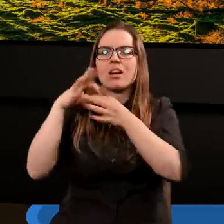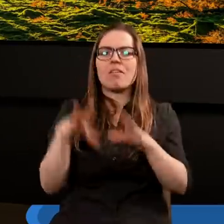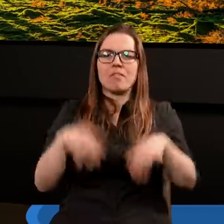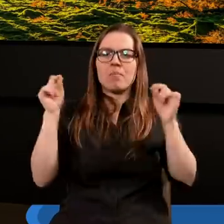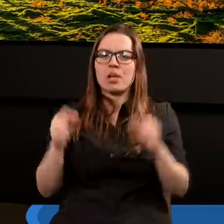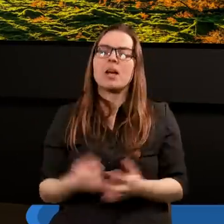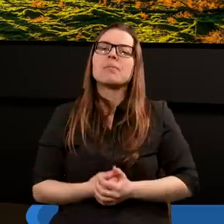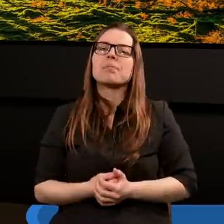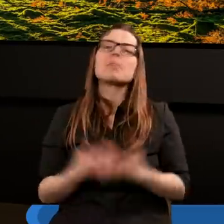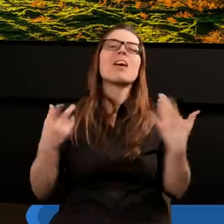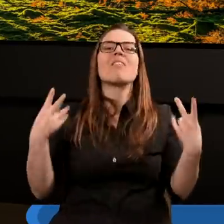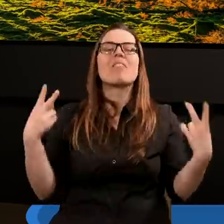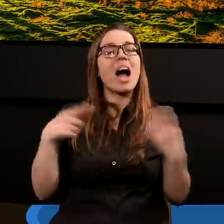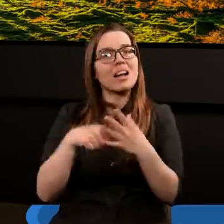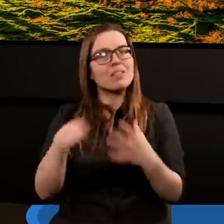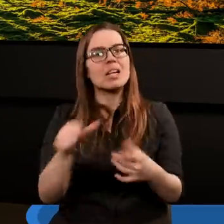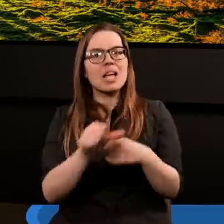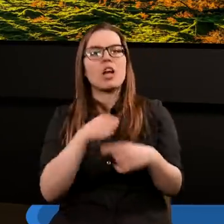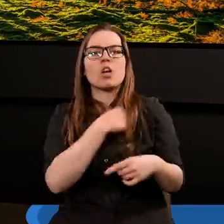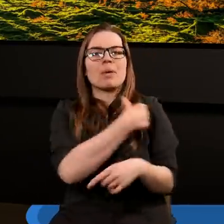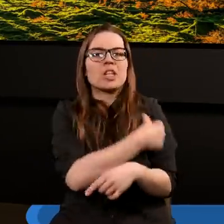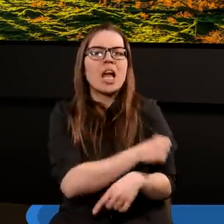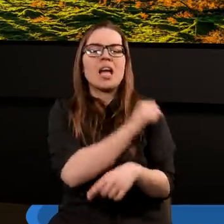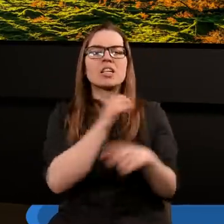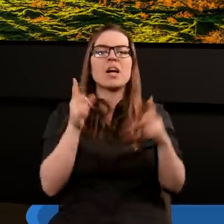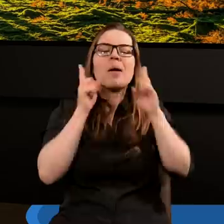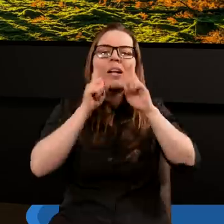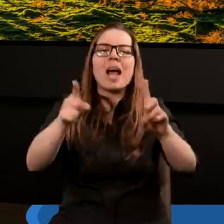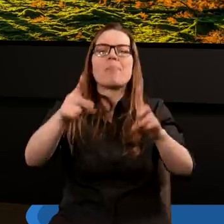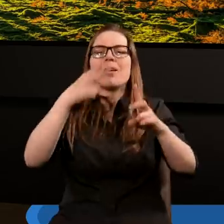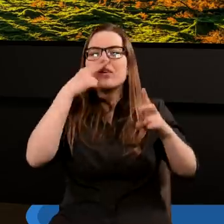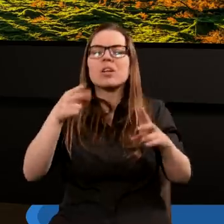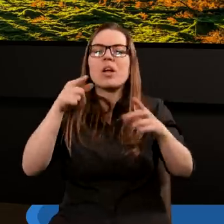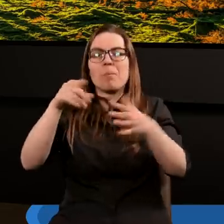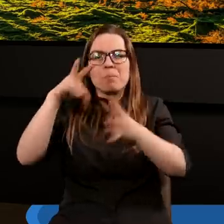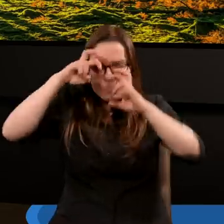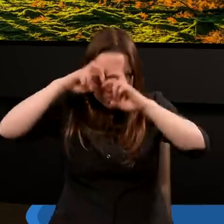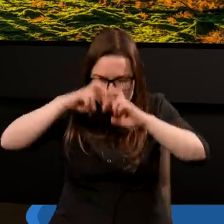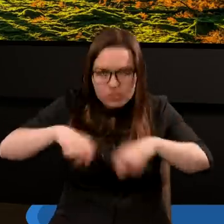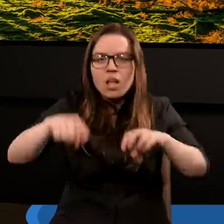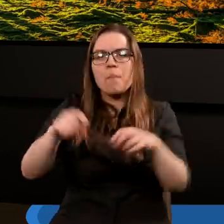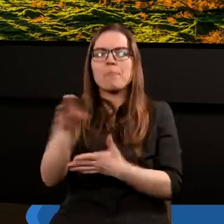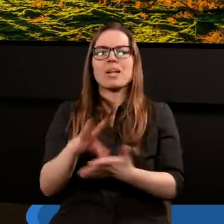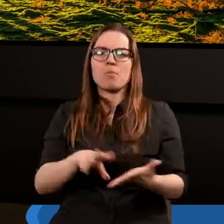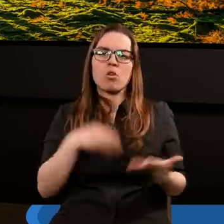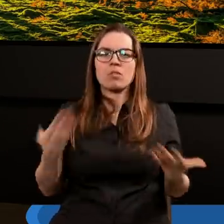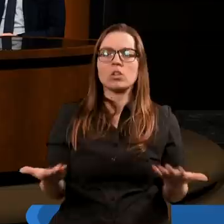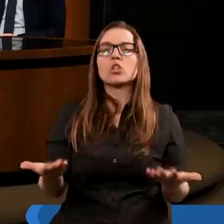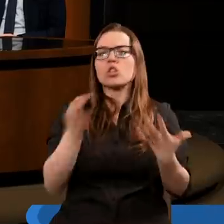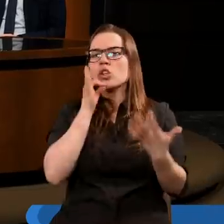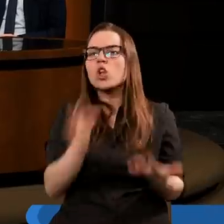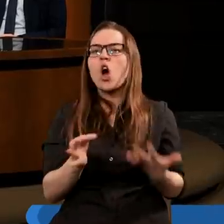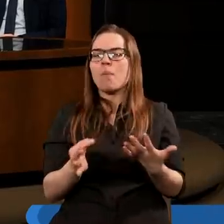dlatego tak ważne jest, żeby chrześcijanie naprawdę poświęcili czas na badanie Pisma Świętego, prawda? No ale dobrze,